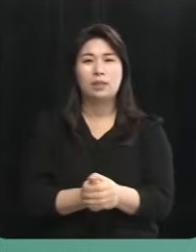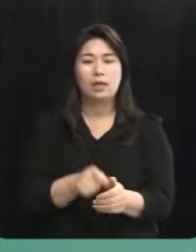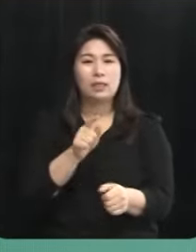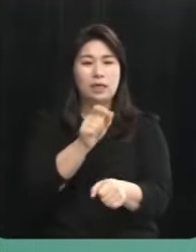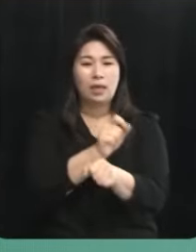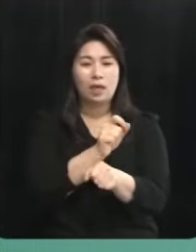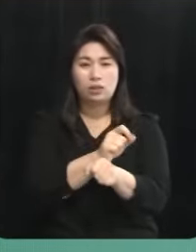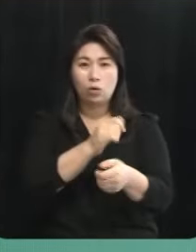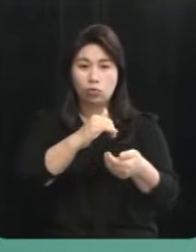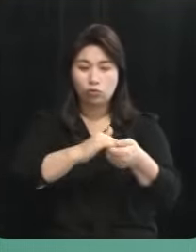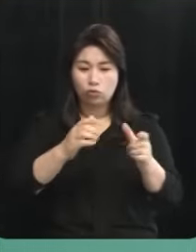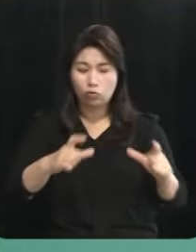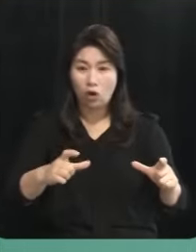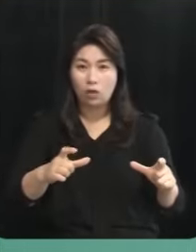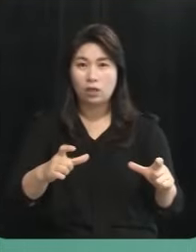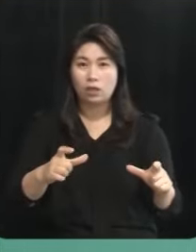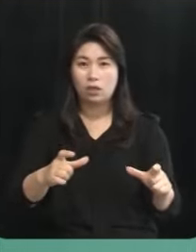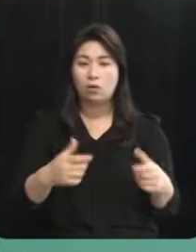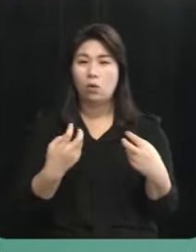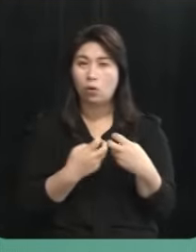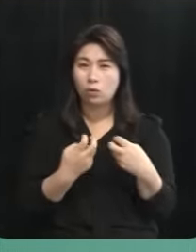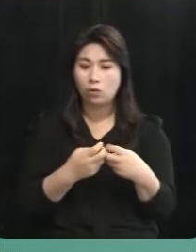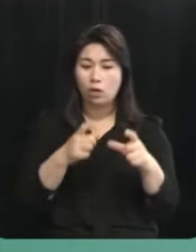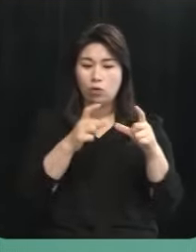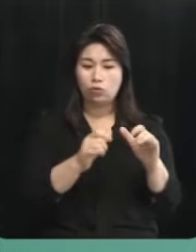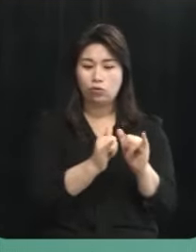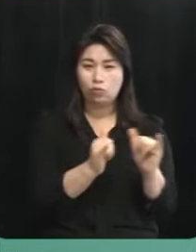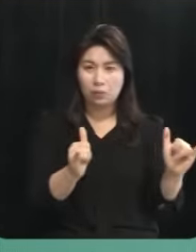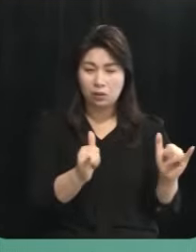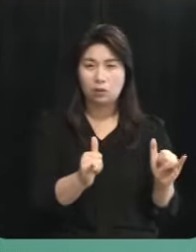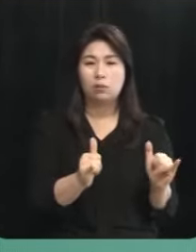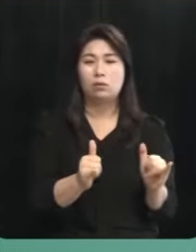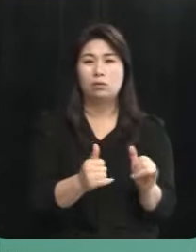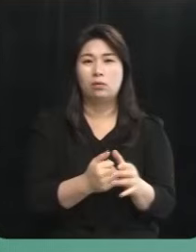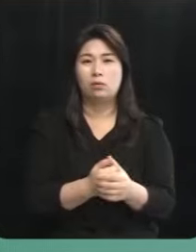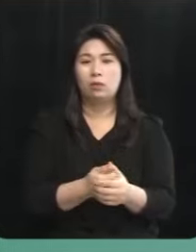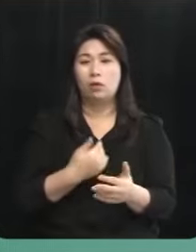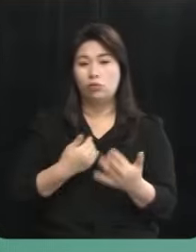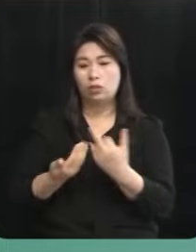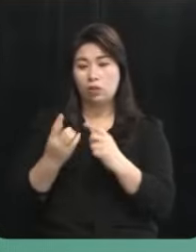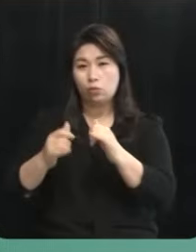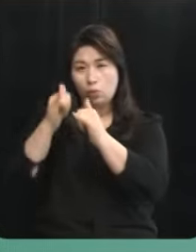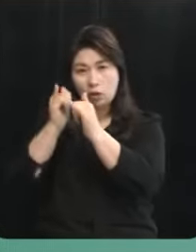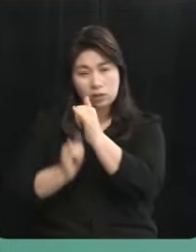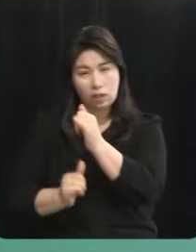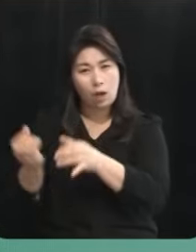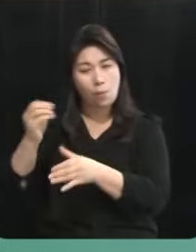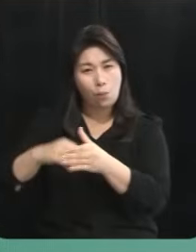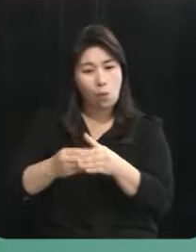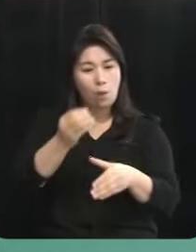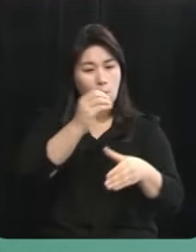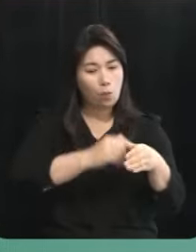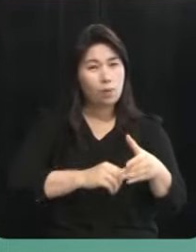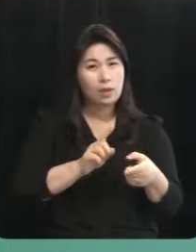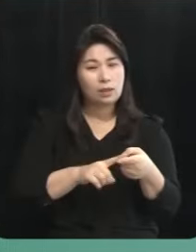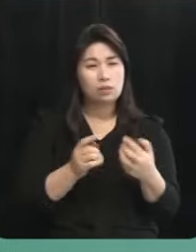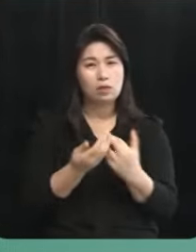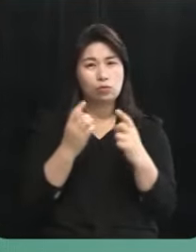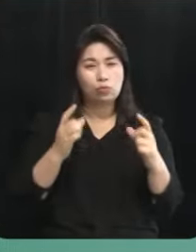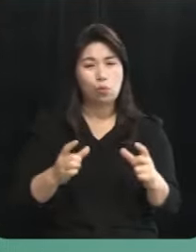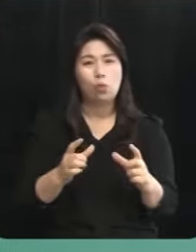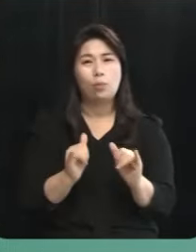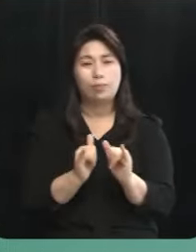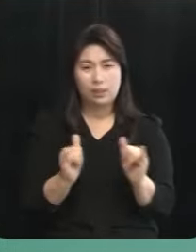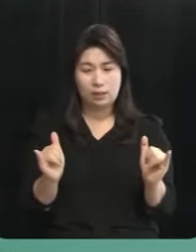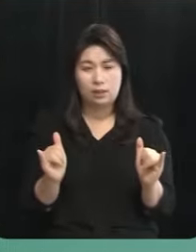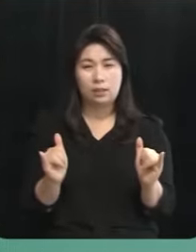행정구역이 어떻게 주민성과 그리고 우리 제주의 역사성을 반영할 것인지에 대한 제주 도민들의